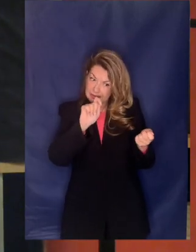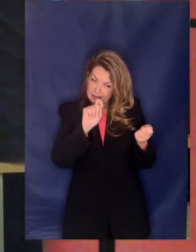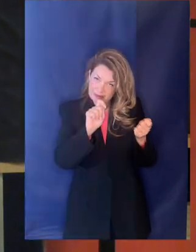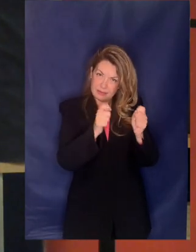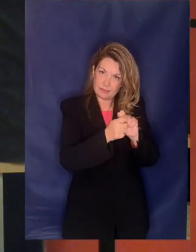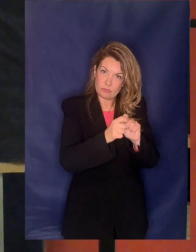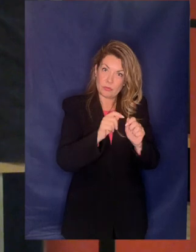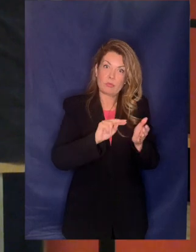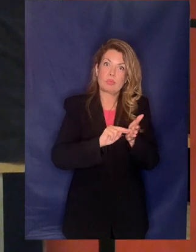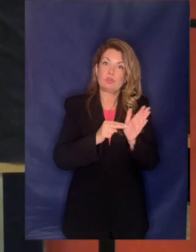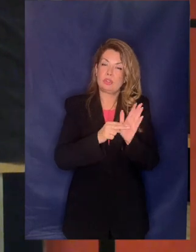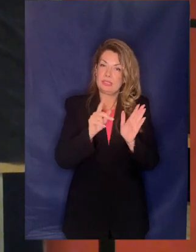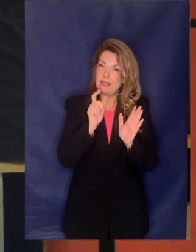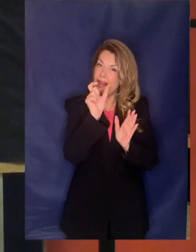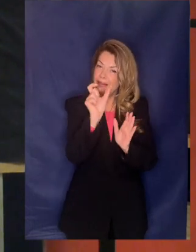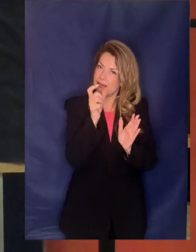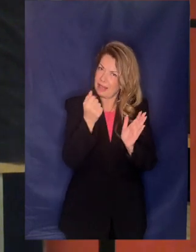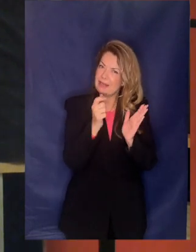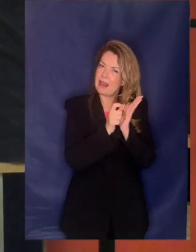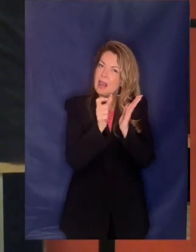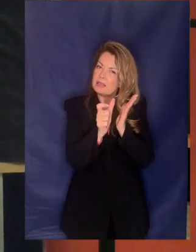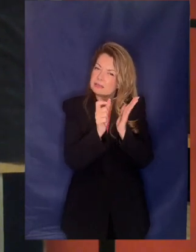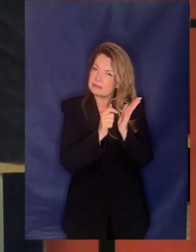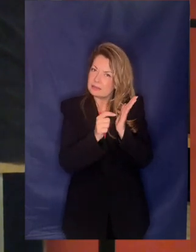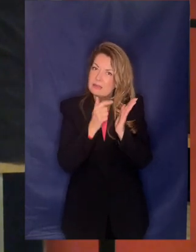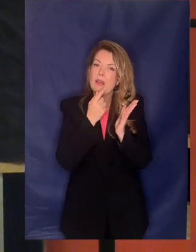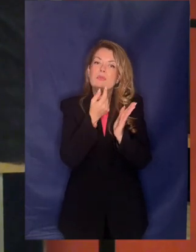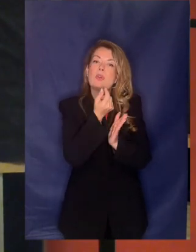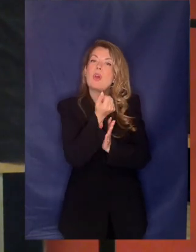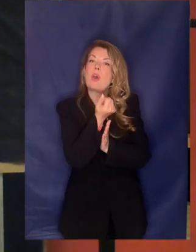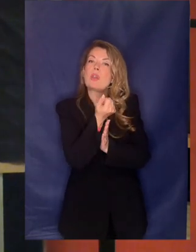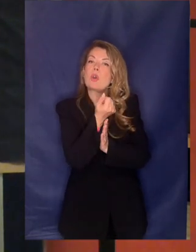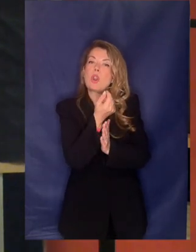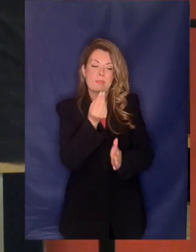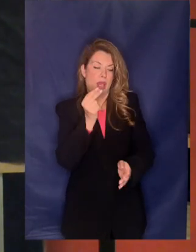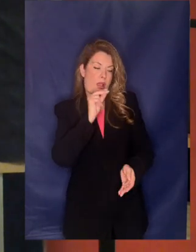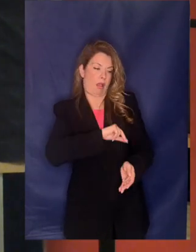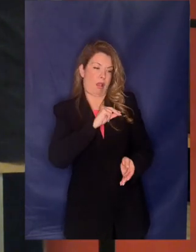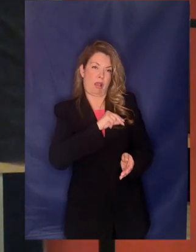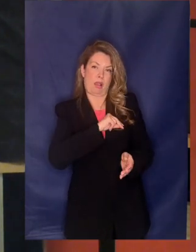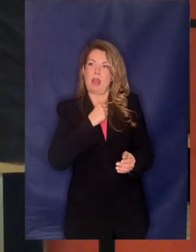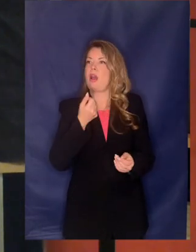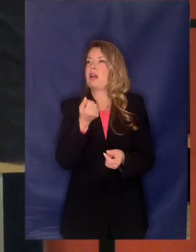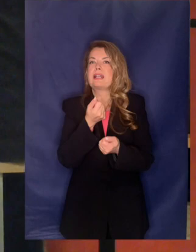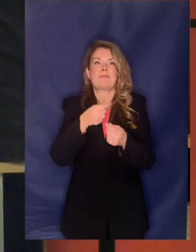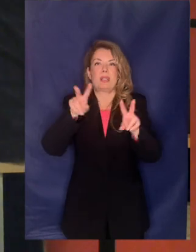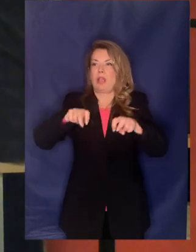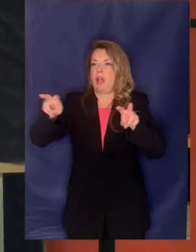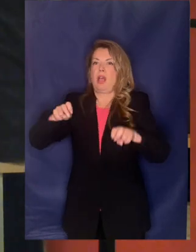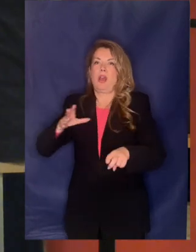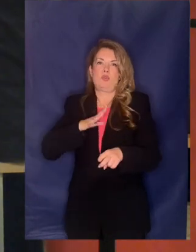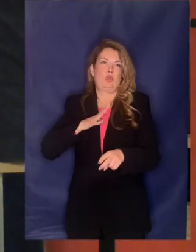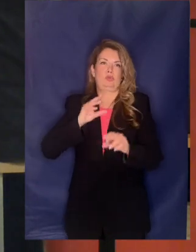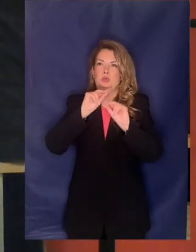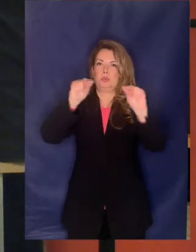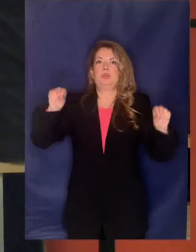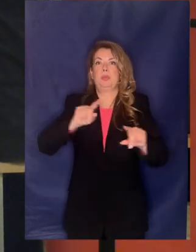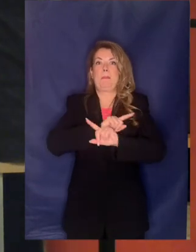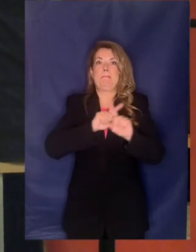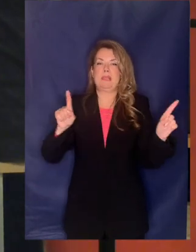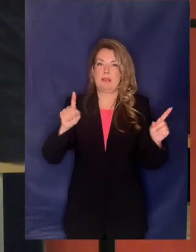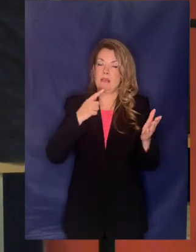τον επιθετικό προσορισμό στενής οικονομικής εκμετάλλευσης αν έλεγε λοιπόν